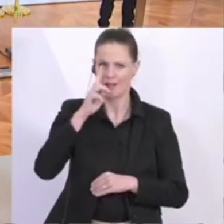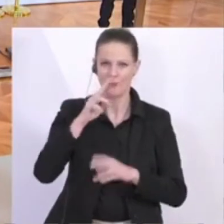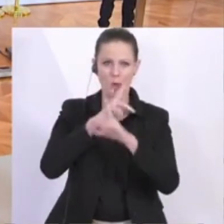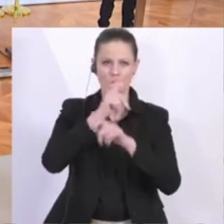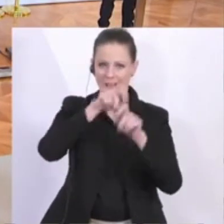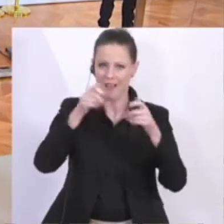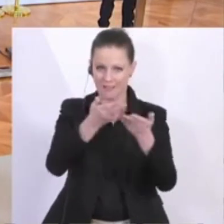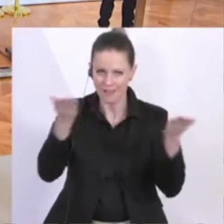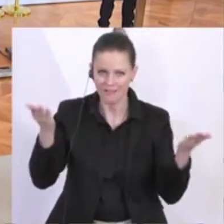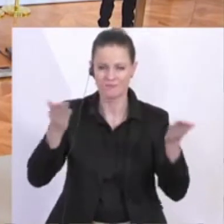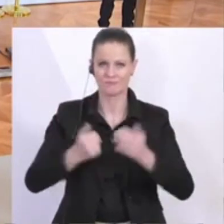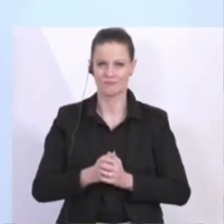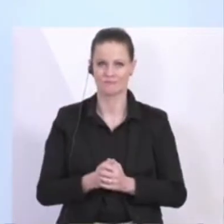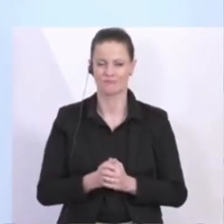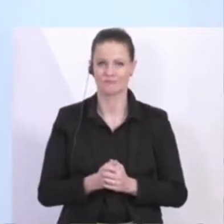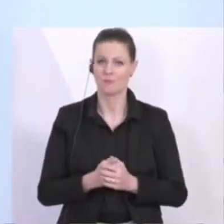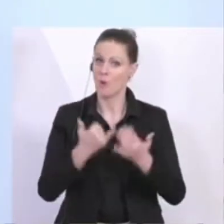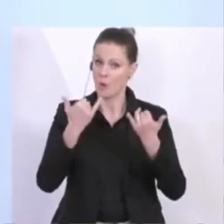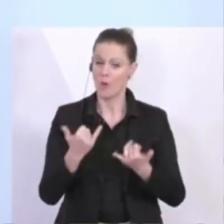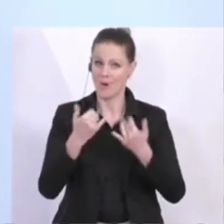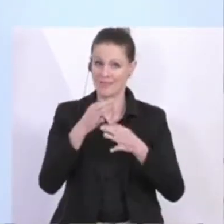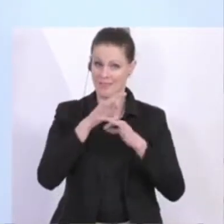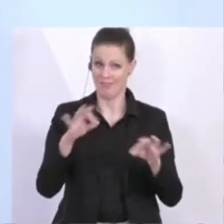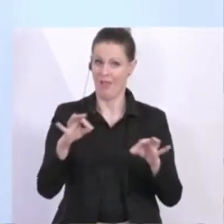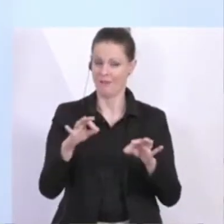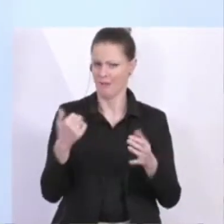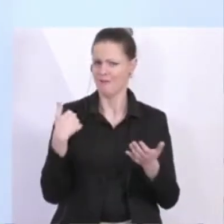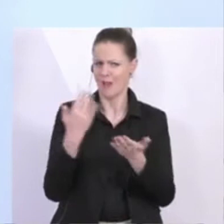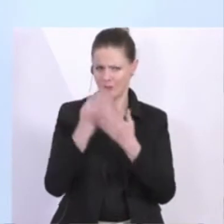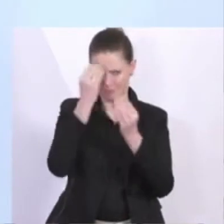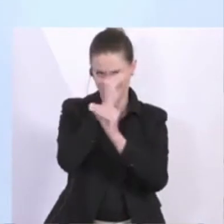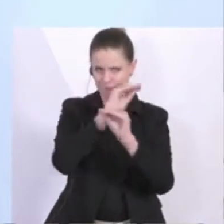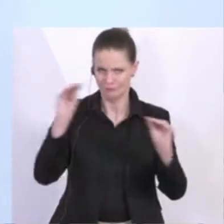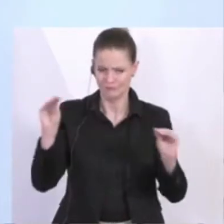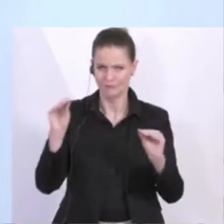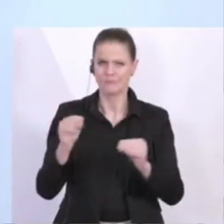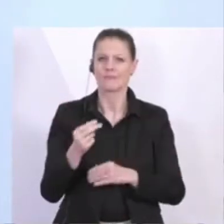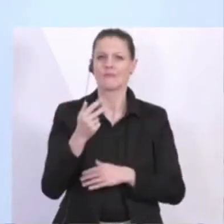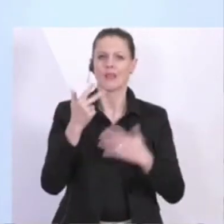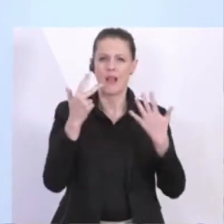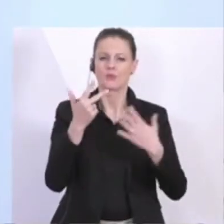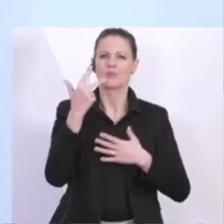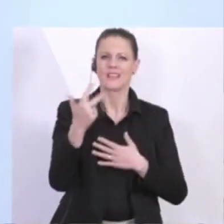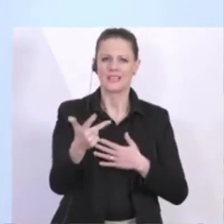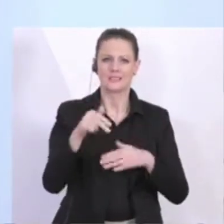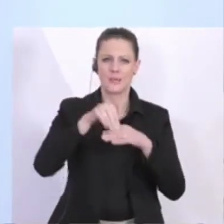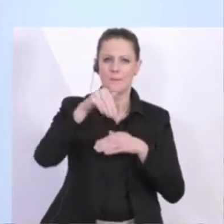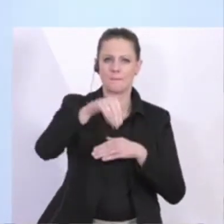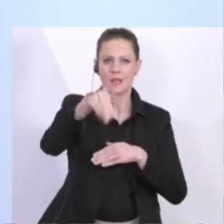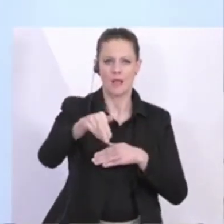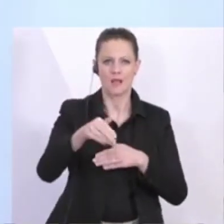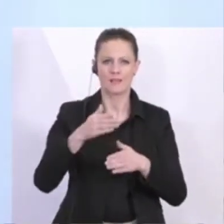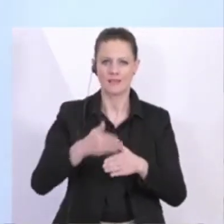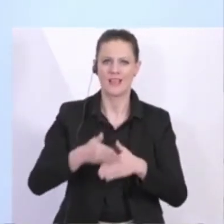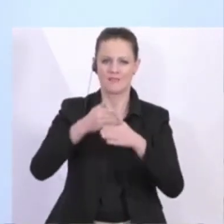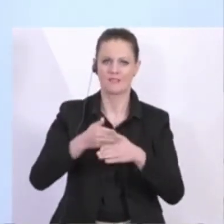Österreicher, wir dürfen heute wie angekündigt die Details zum 38 Milliarden Hilfspaket präsentieren.